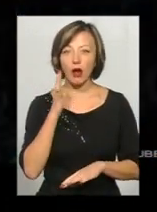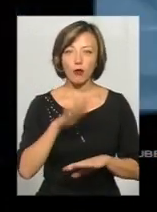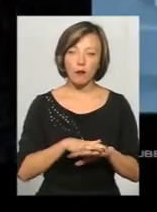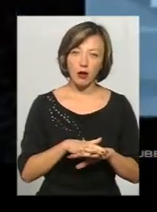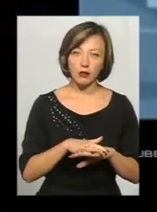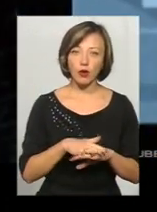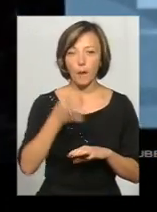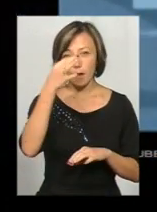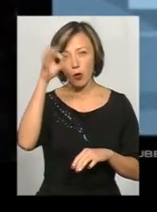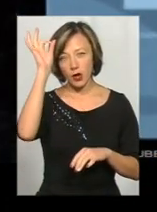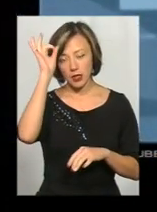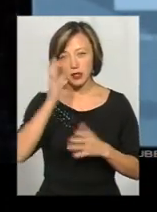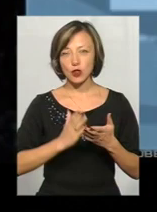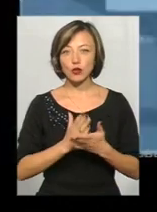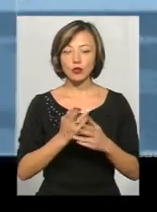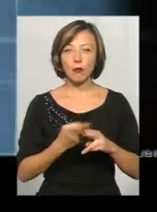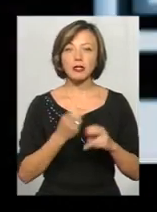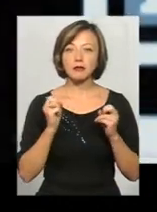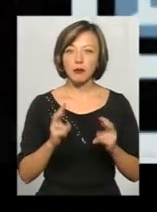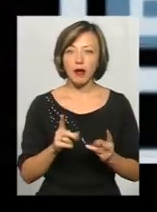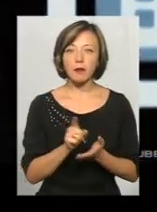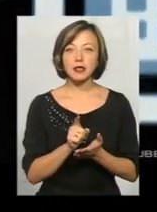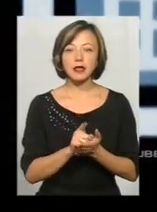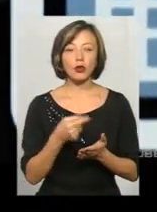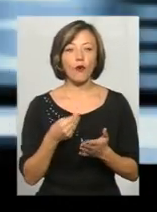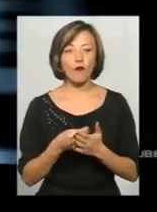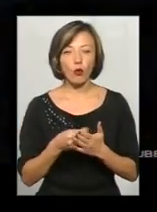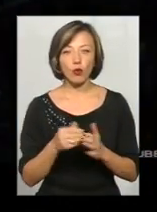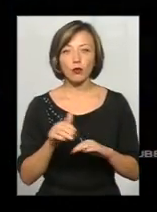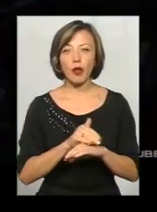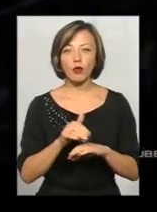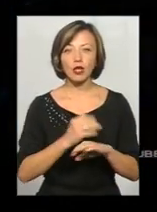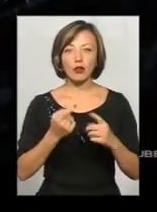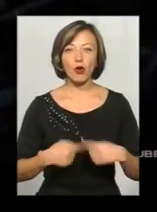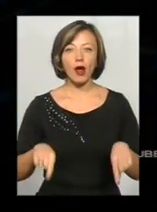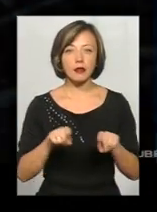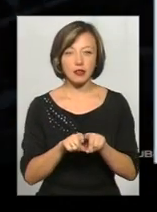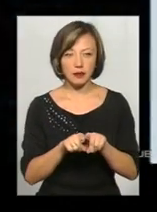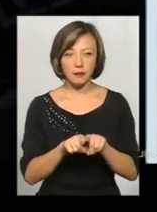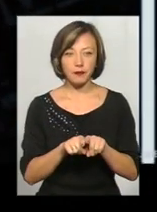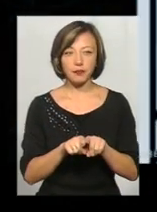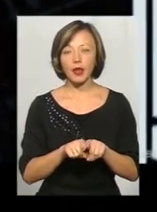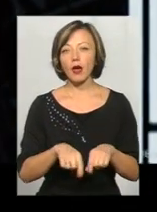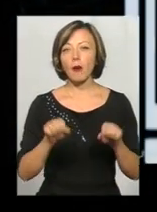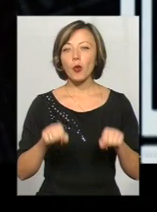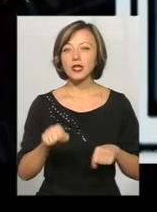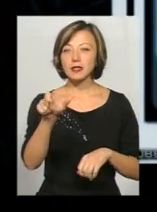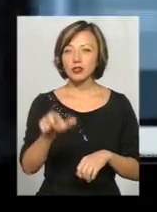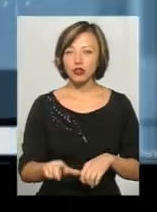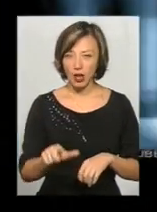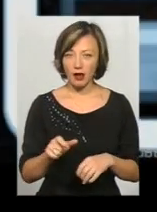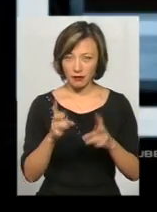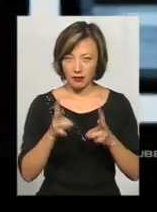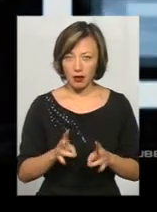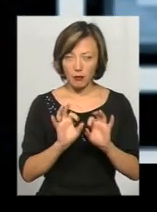банку, поліції, Служби безпеки, Пенсійного фонду, благодійної організації. Потенційній жертві пояснюється